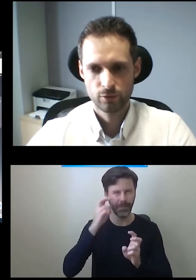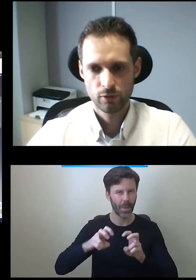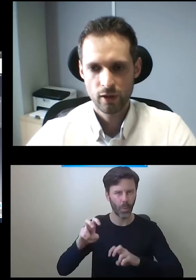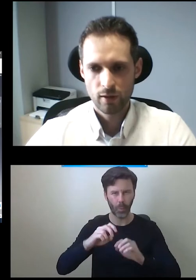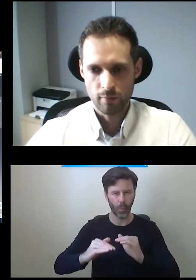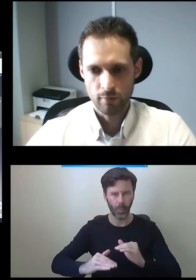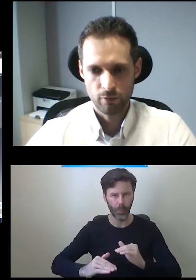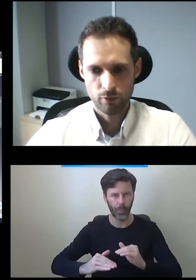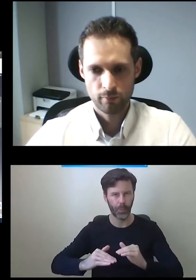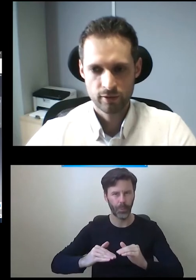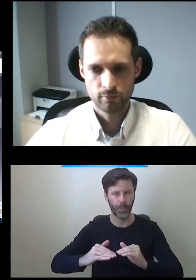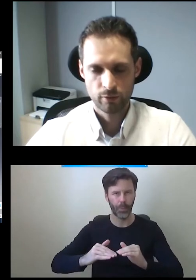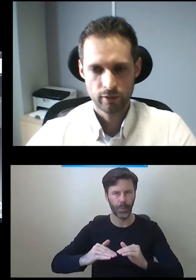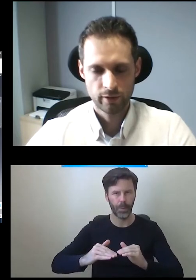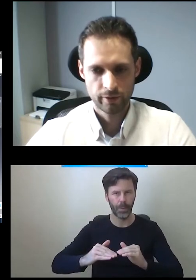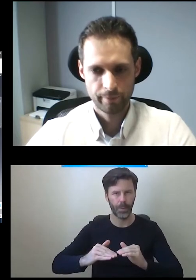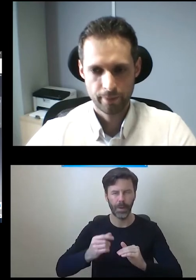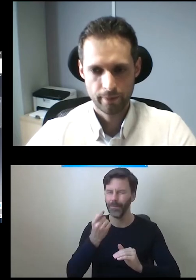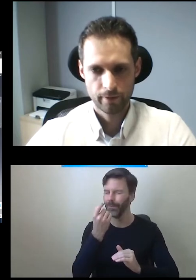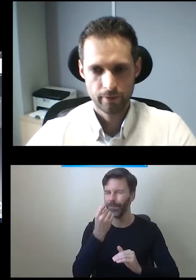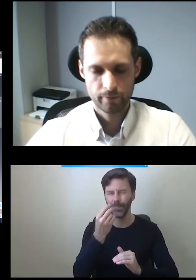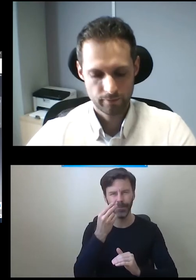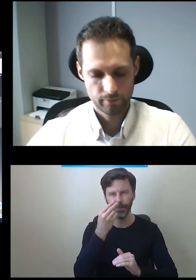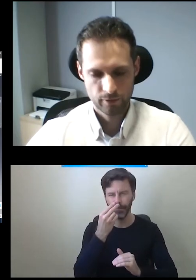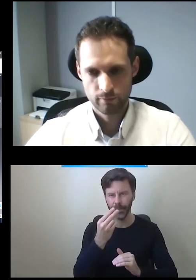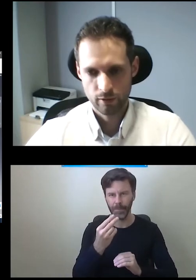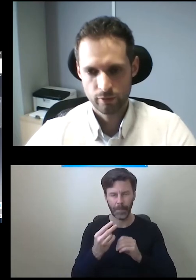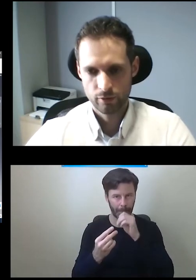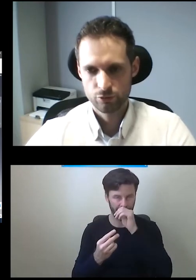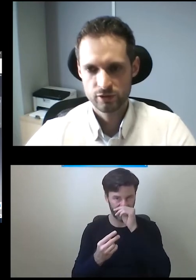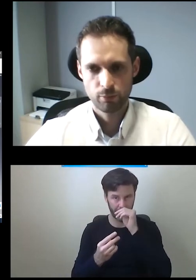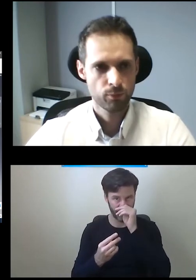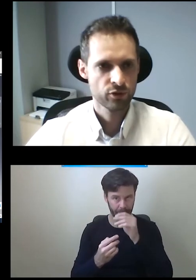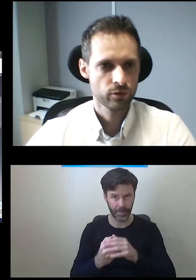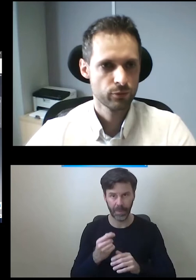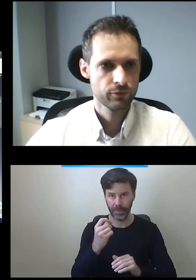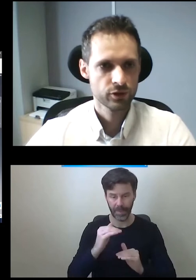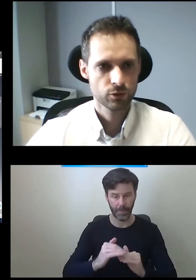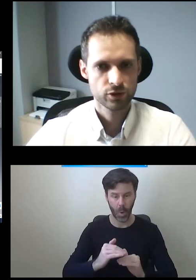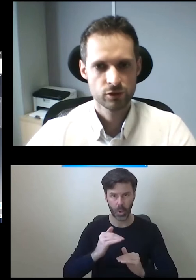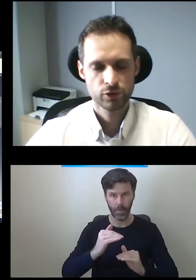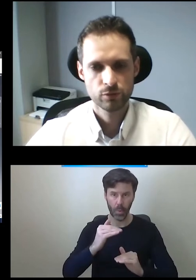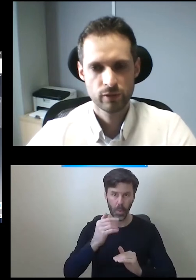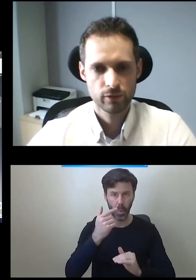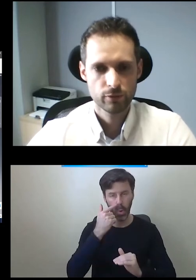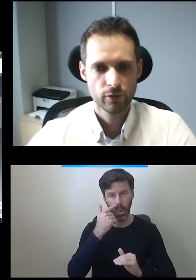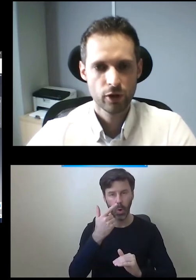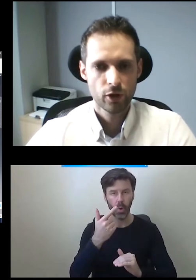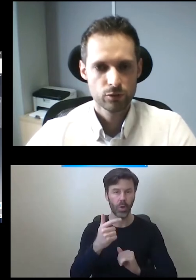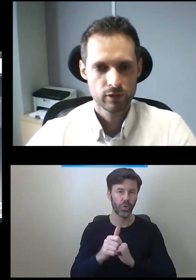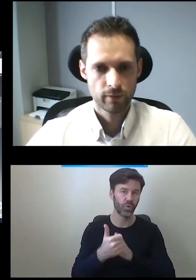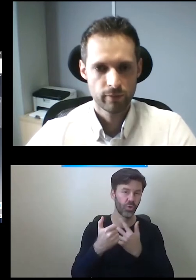tym wypadku bardzo małe, bardzo małe różnice poziomów, gdzieś koło 620 mm.